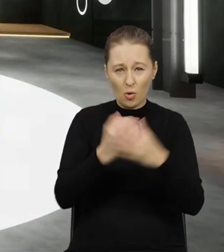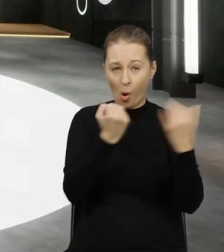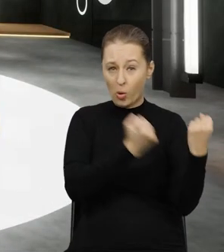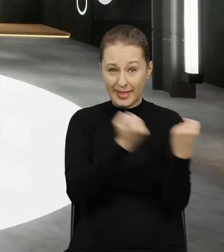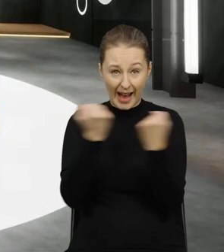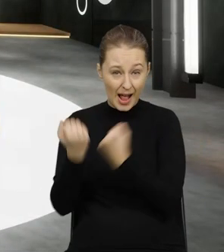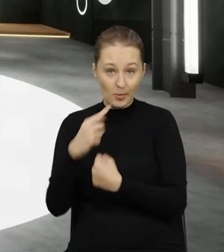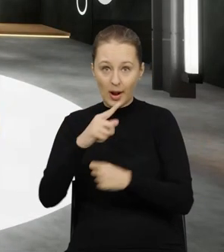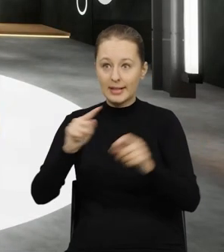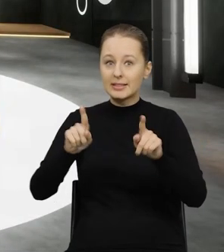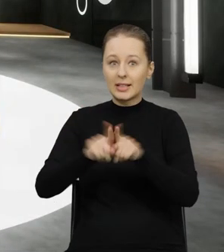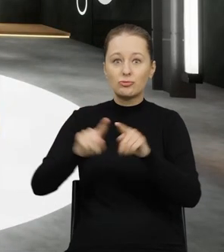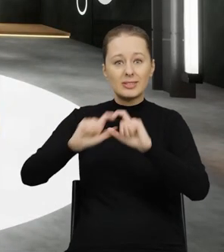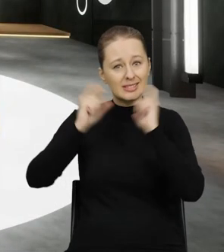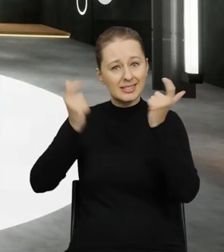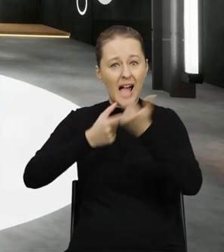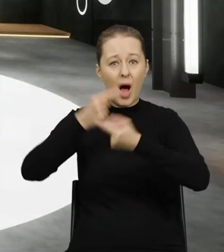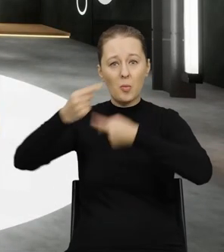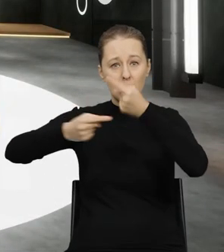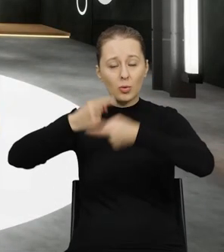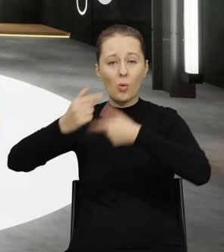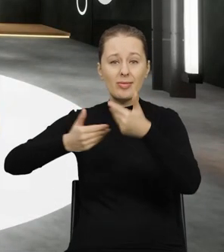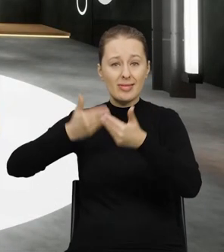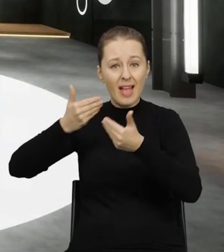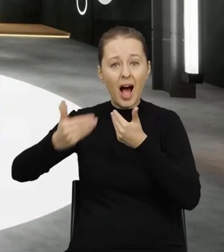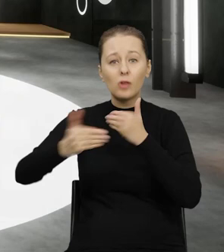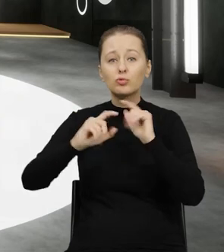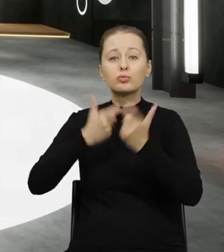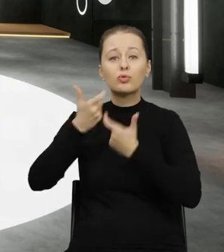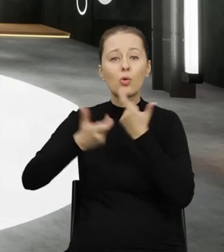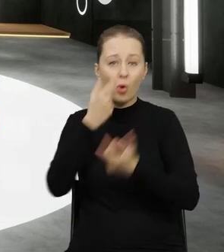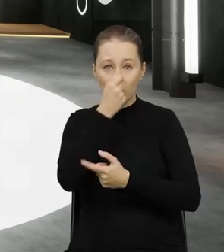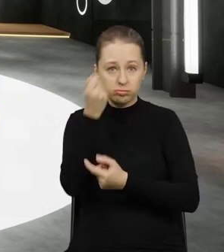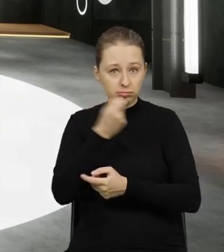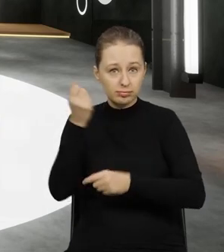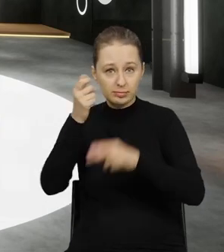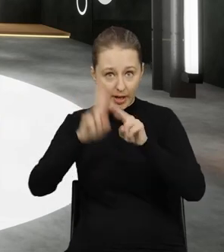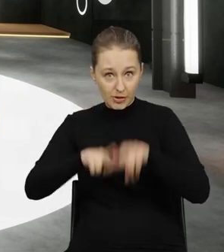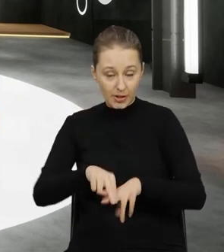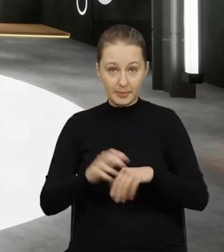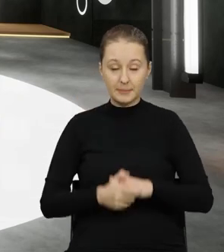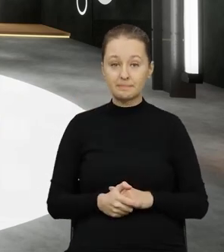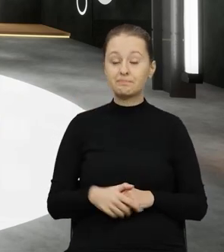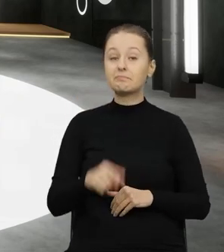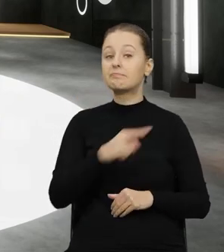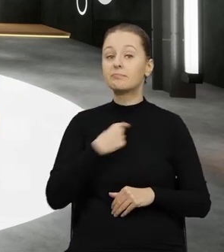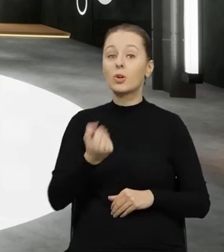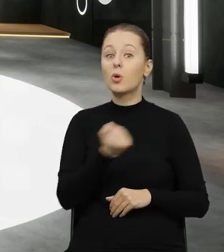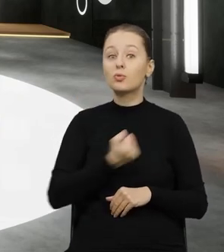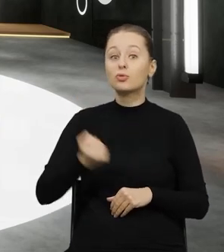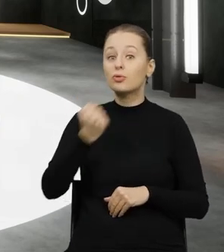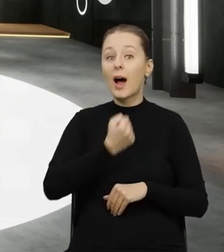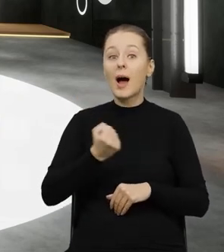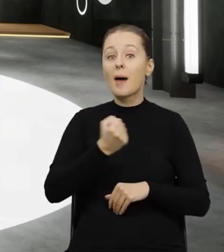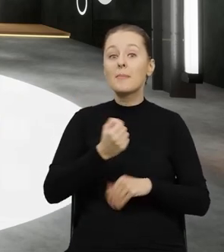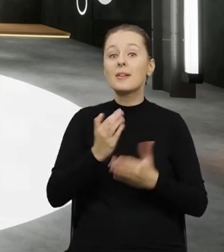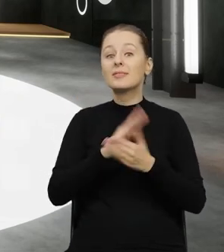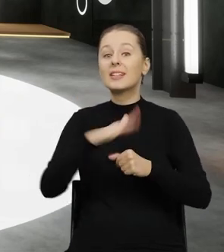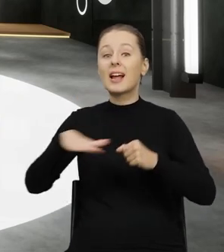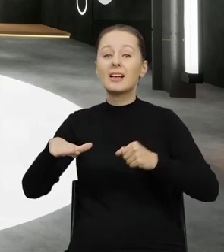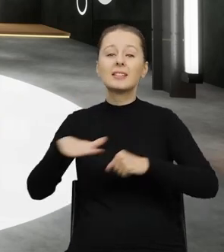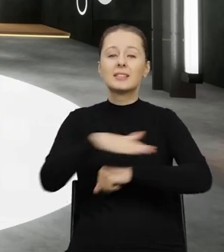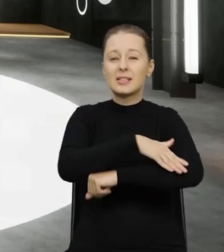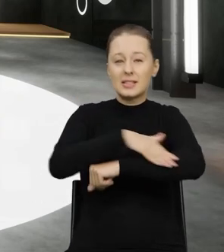nas nie tylko sam transport, ale cały proces dalszego postępowania z tymi odpadami. Posługujemy się w transgranicznym